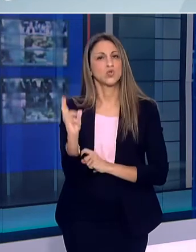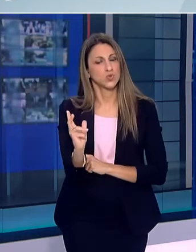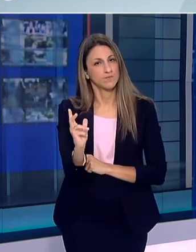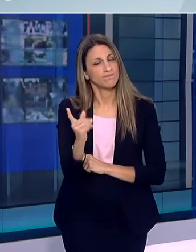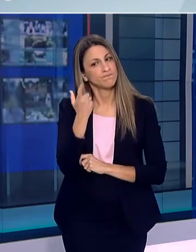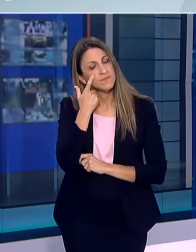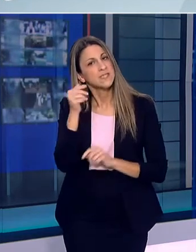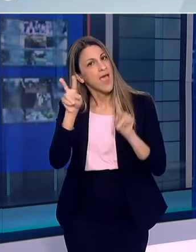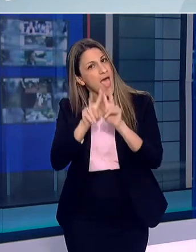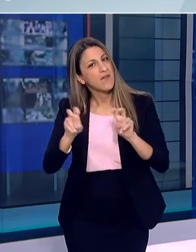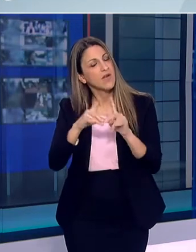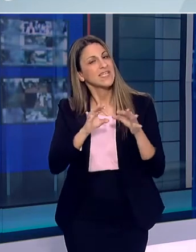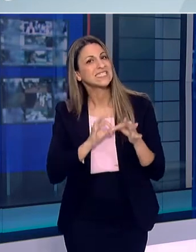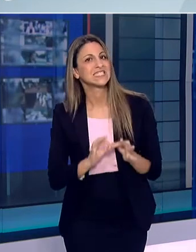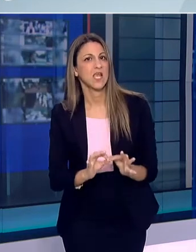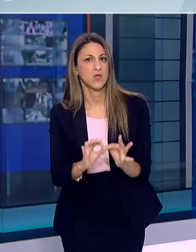στον οργανισμό μας.